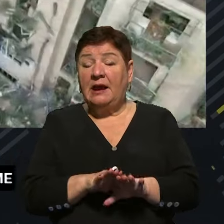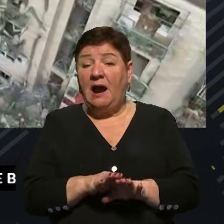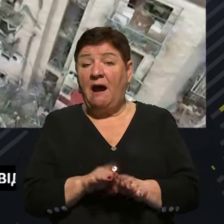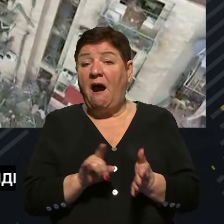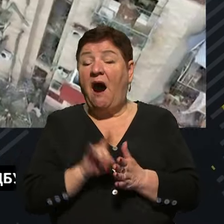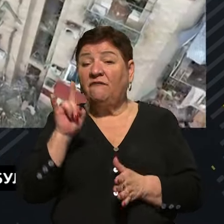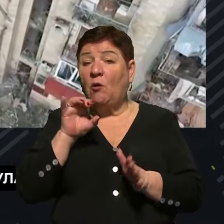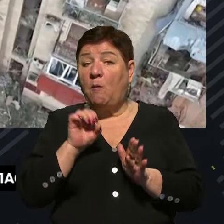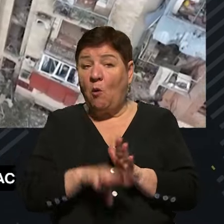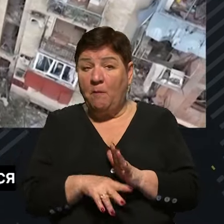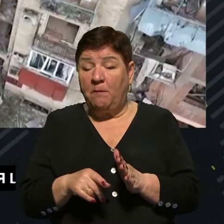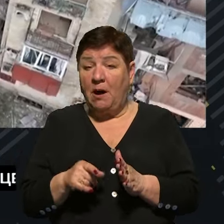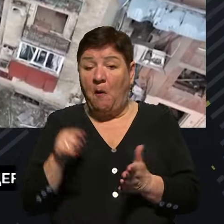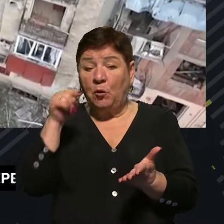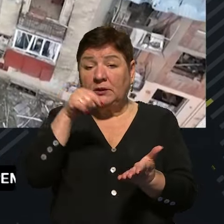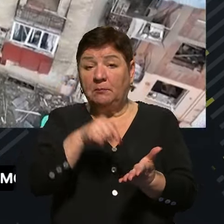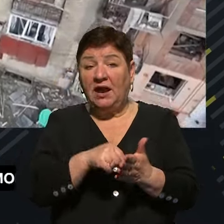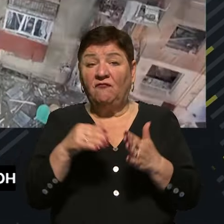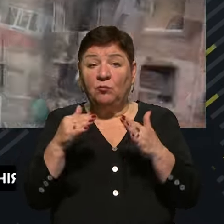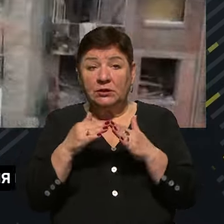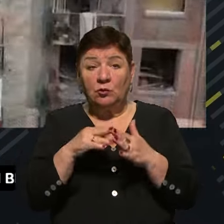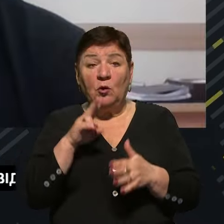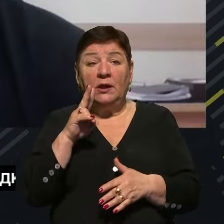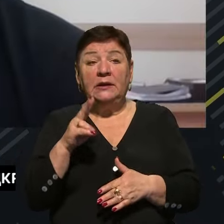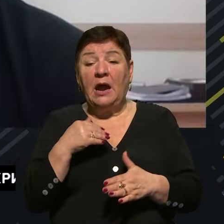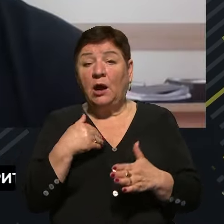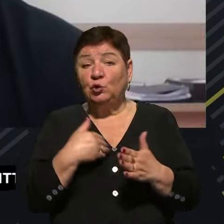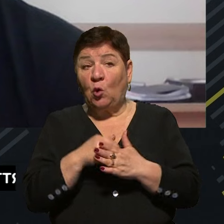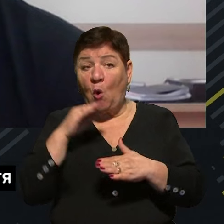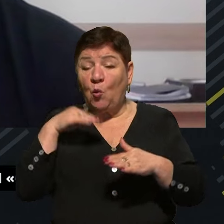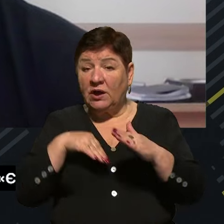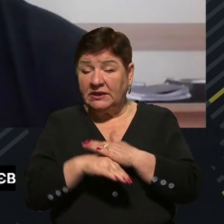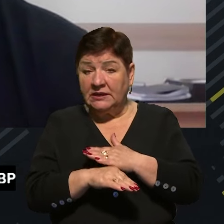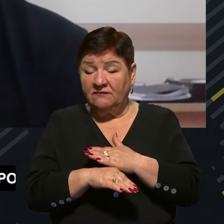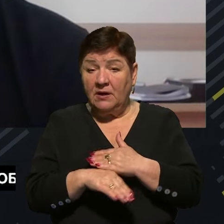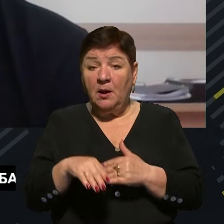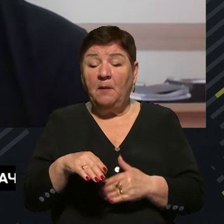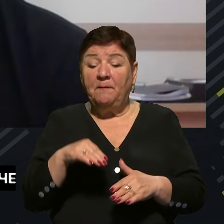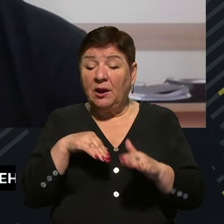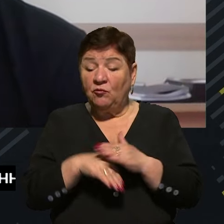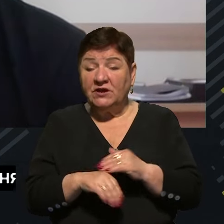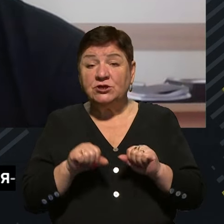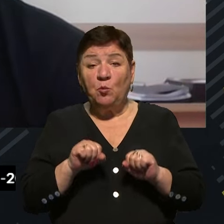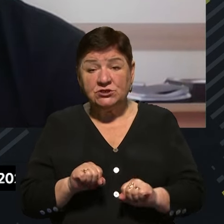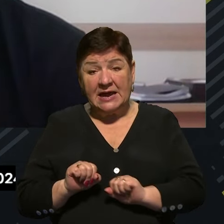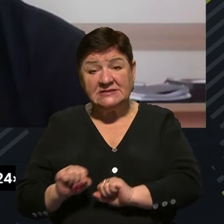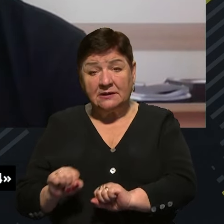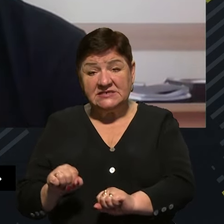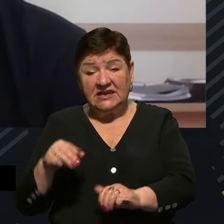потрапляє безпосередньо в будинок. А як щодо укриттів? Чи перебуваючи в укритті можна захиститися?